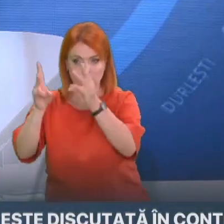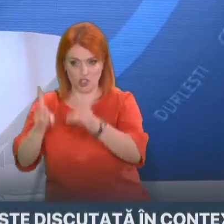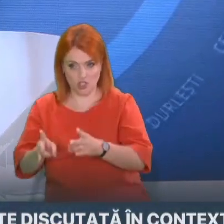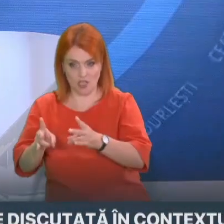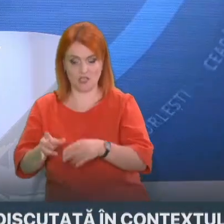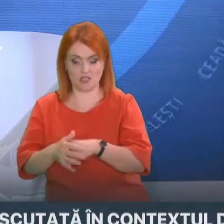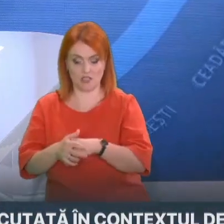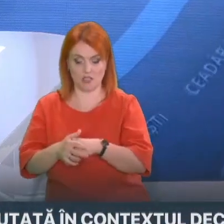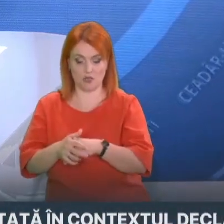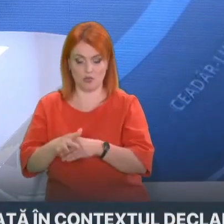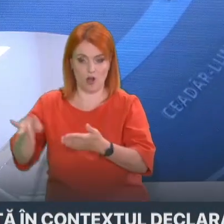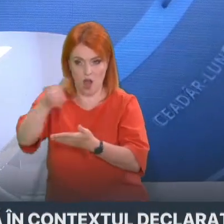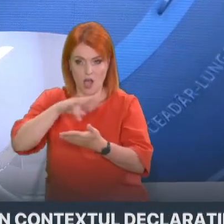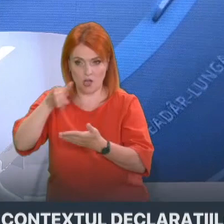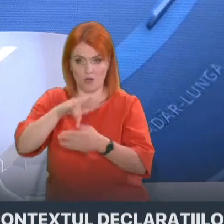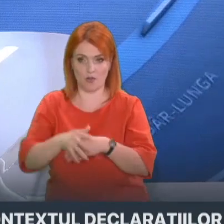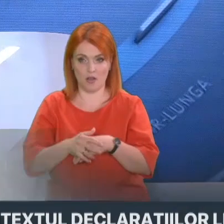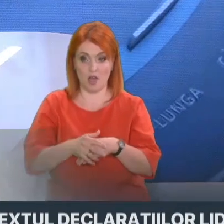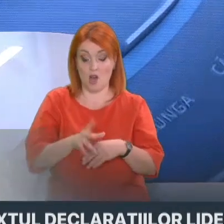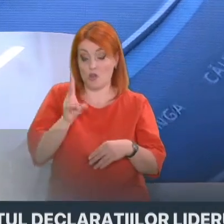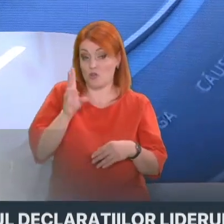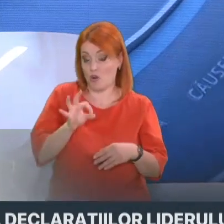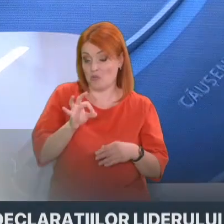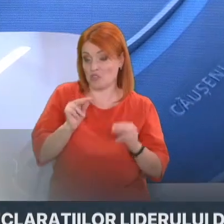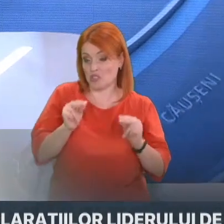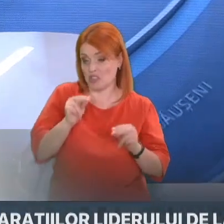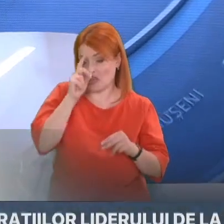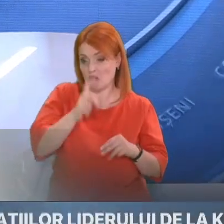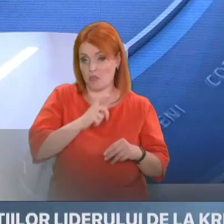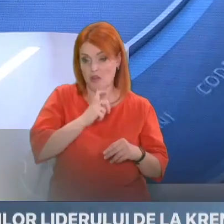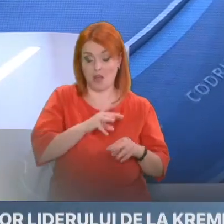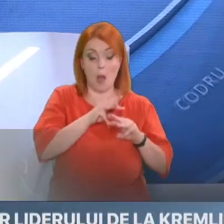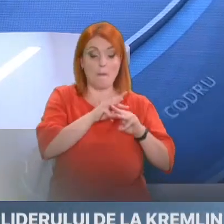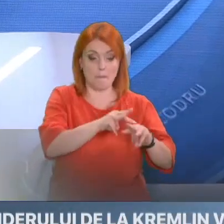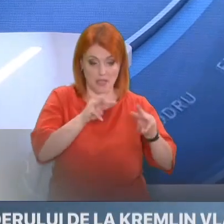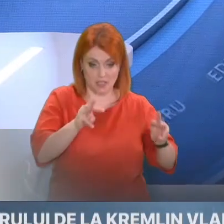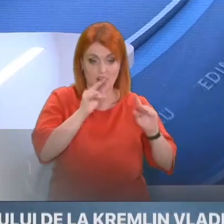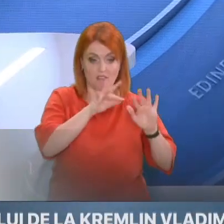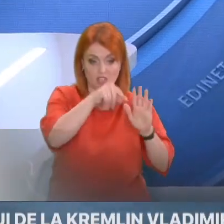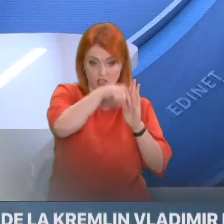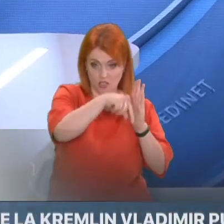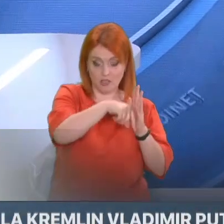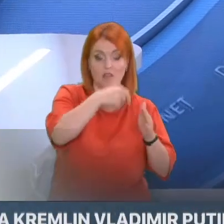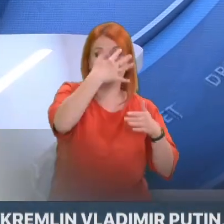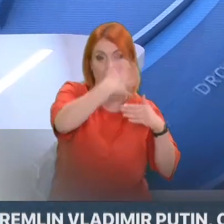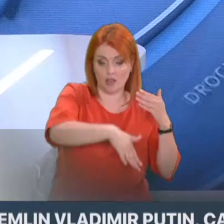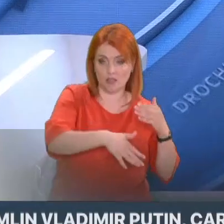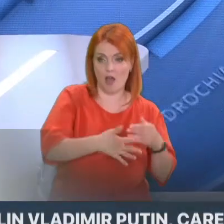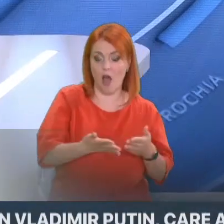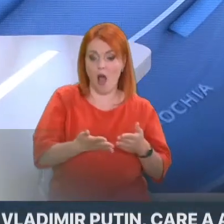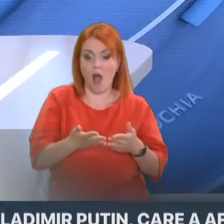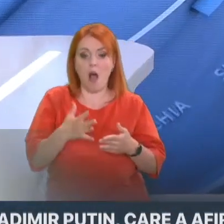Pentru că, până la urmă, profilurile miniștrilor sunt totuși diferite, chiar dacă în această listă este și șefa de la interne.